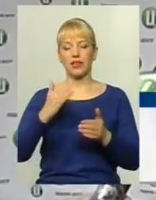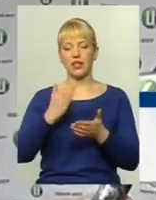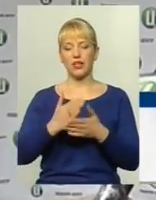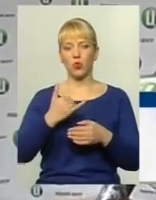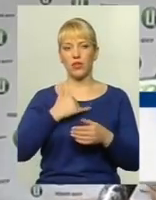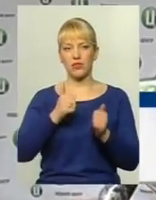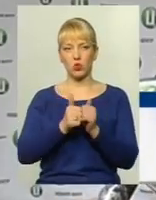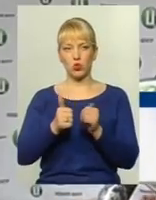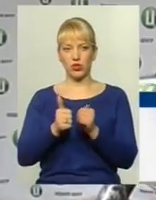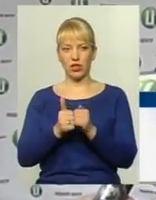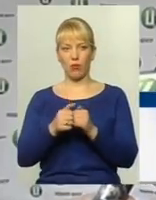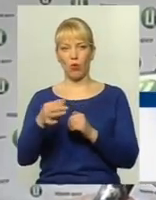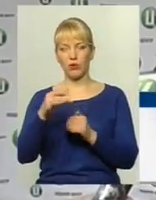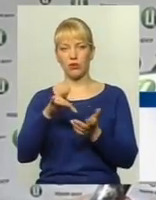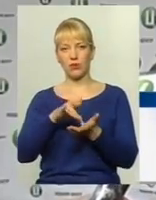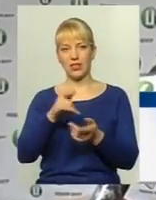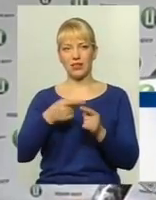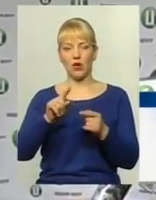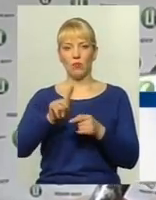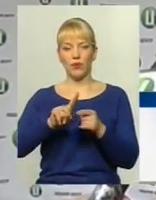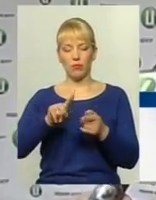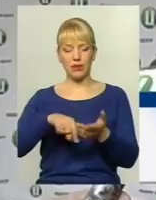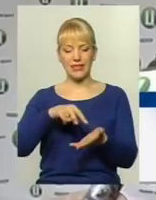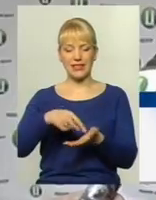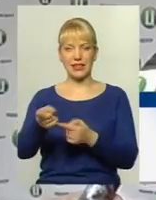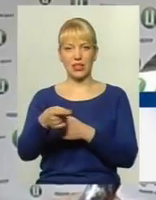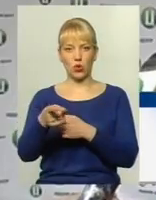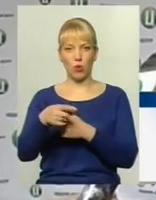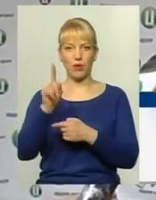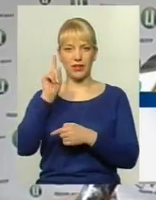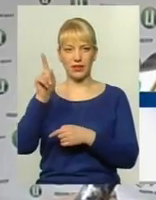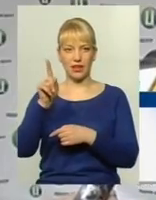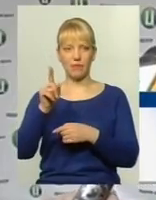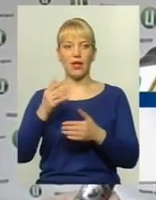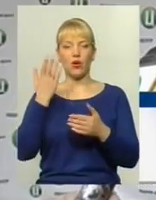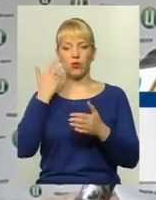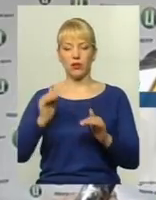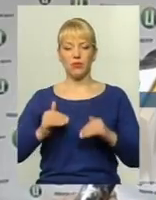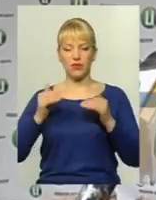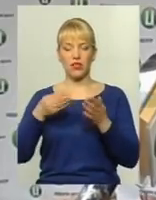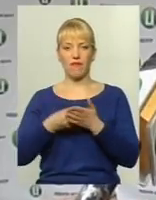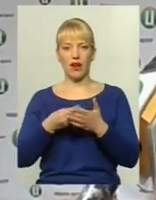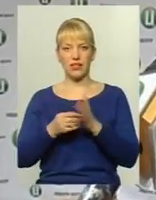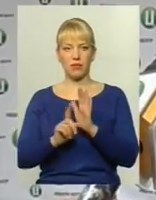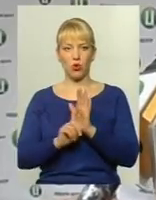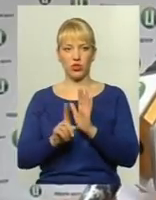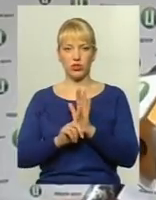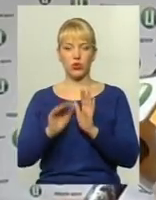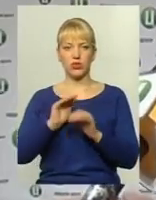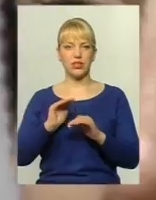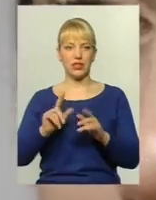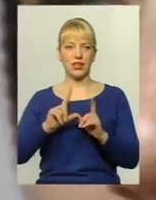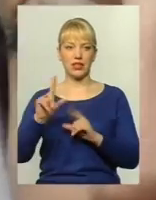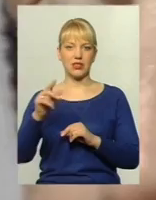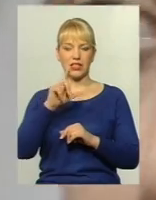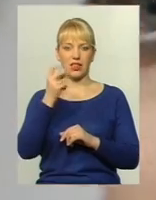сусідньому обласному центрі в місті Тернополі. Там зараз, коли підвищили вартість проїзду, діти їздять за